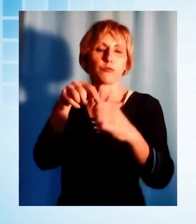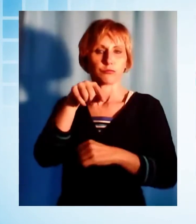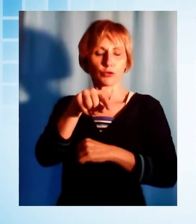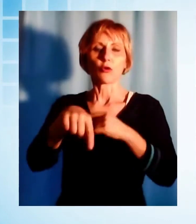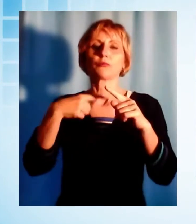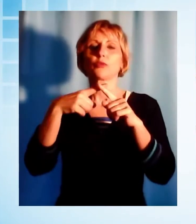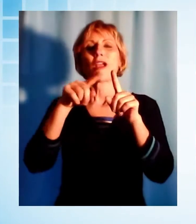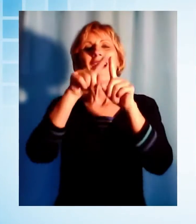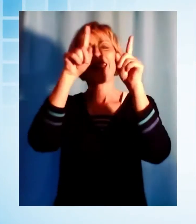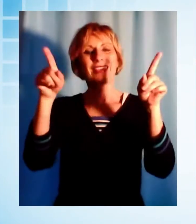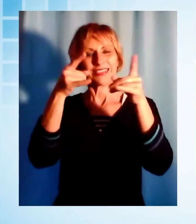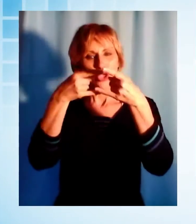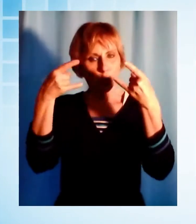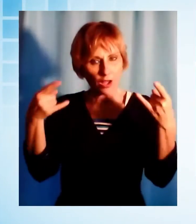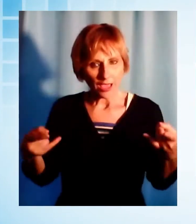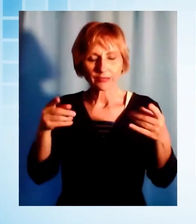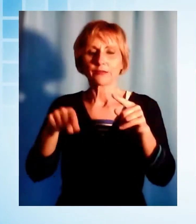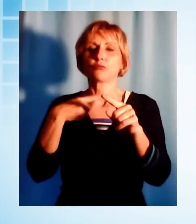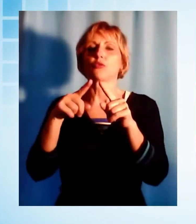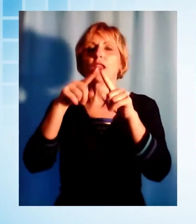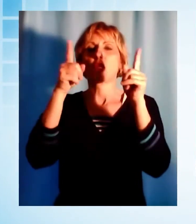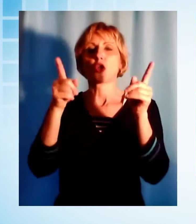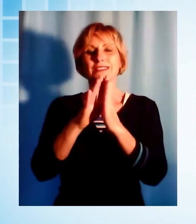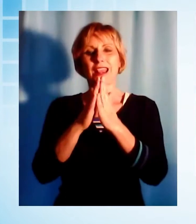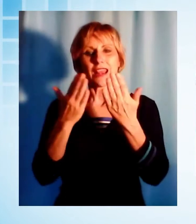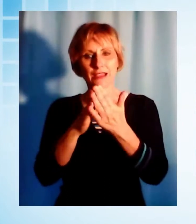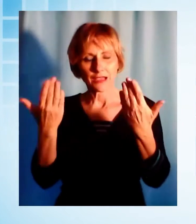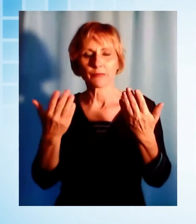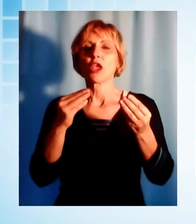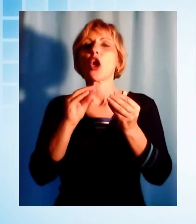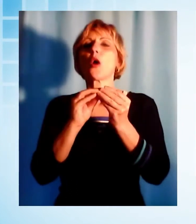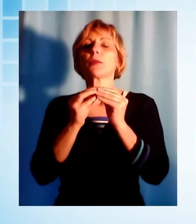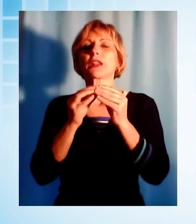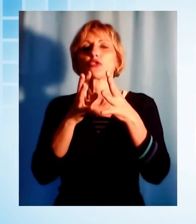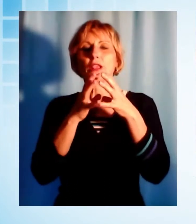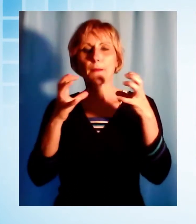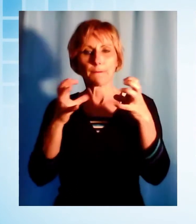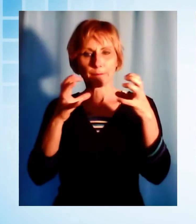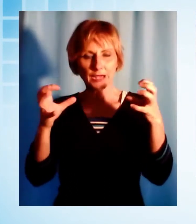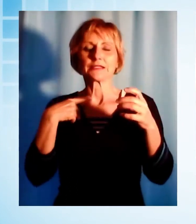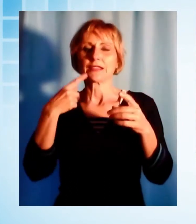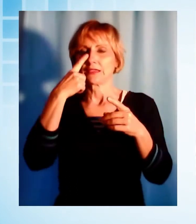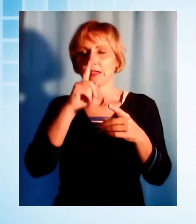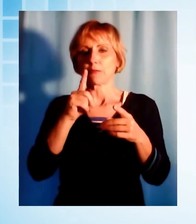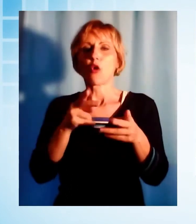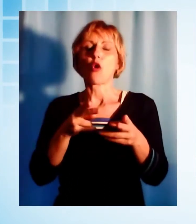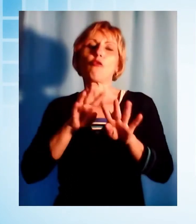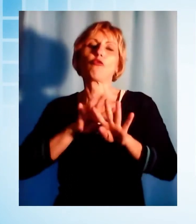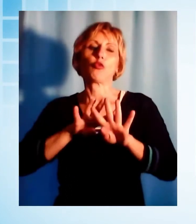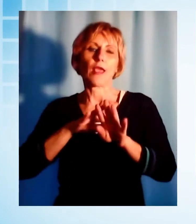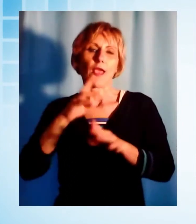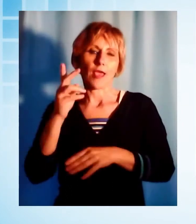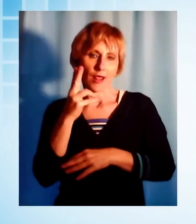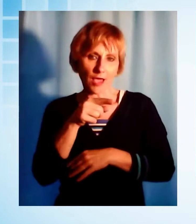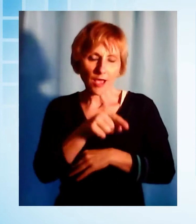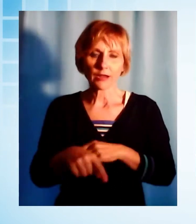librai, gli operatori del trasporto pubblico locale, gli operatori delle imprese o agenzie di onoranze funebri, gli operatori della logistica e